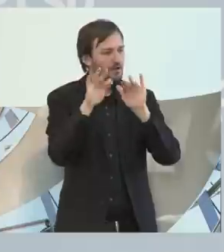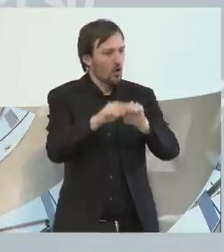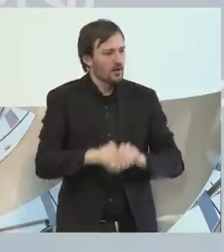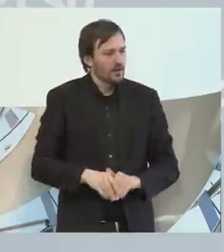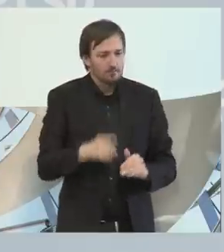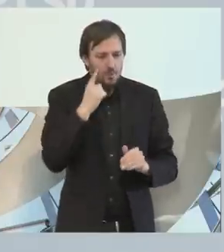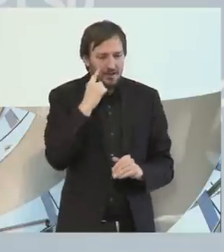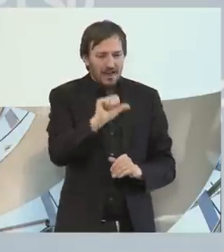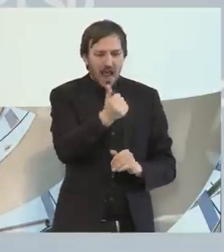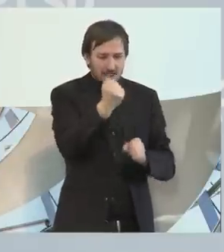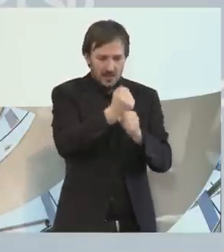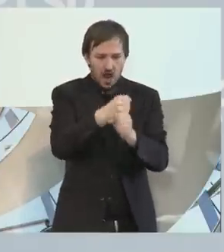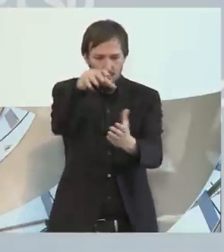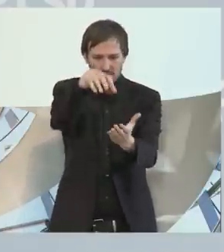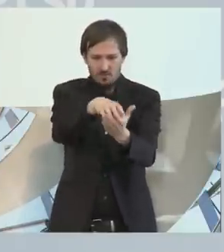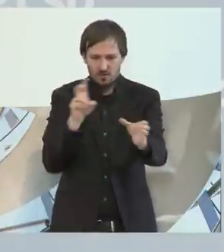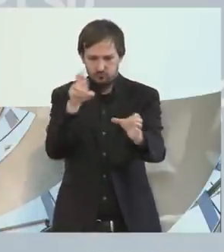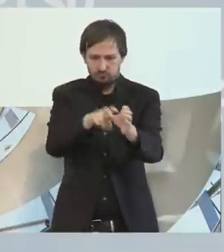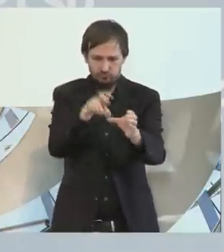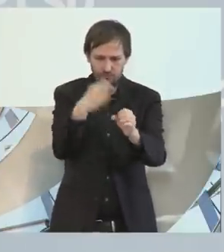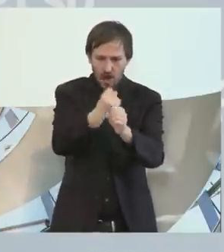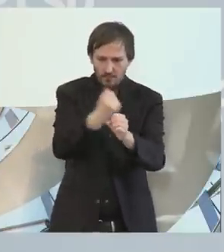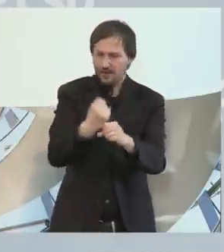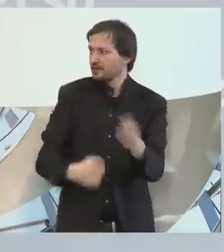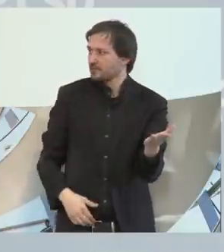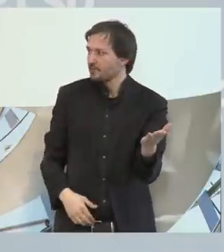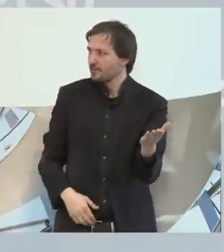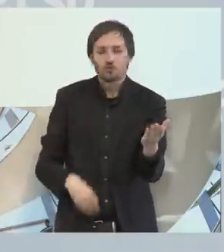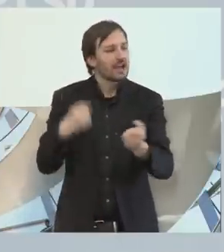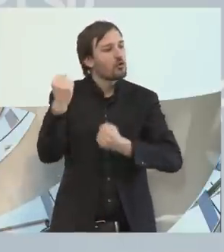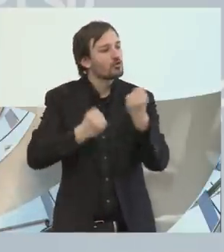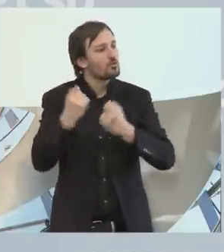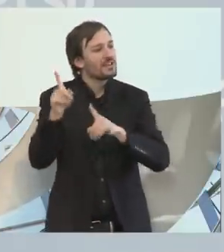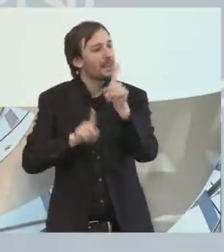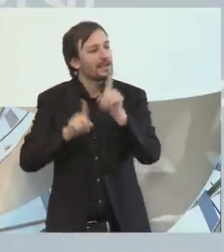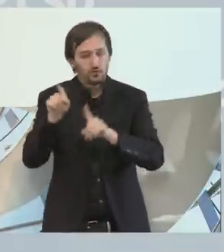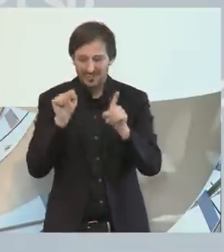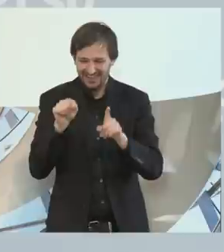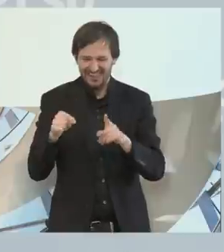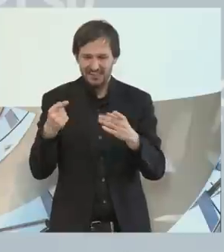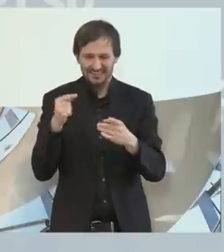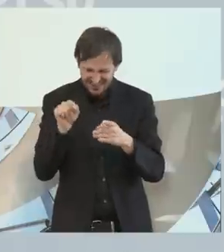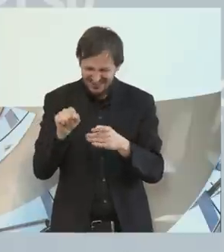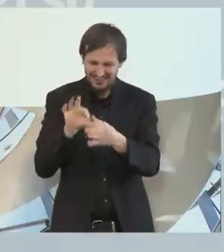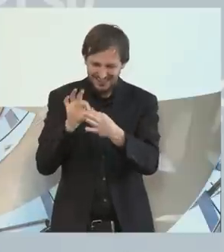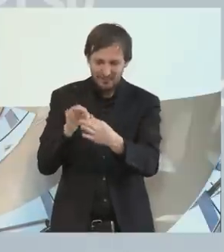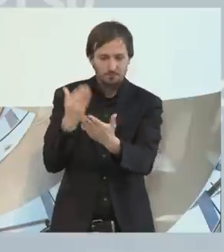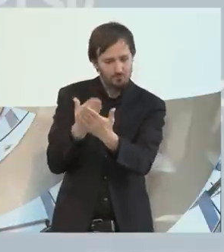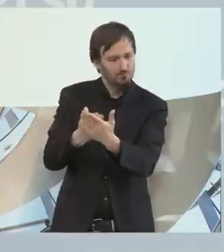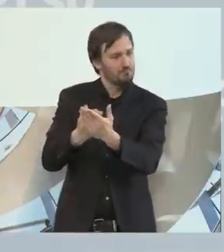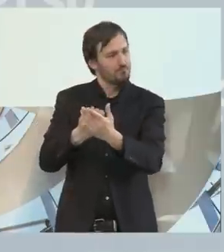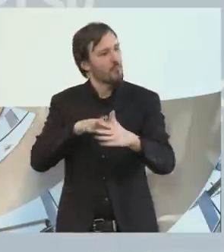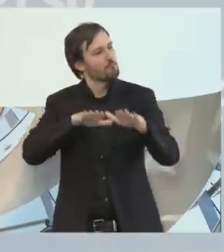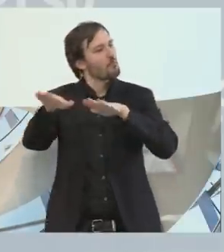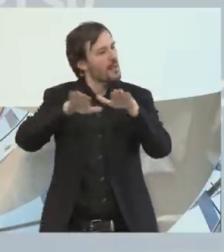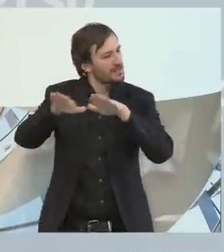derzeit auf dem ersten Arbeitsmarkt. Und gerade die Automobilindustrie steht eben auch für Mobilität. Wie können dort auch schwerbehinderten